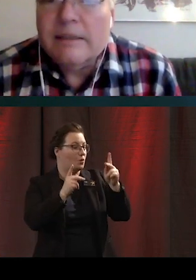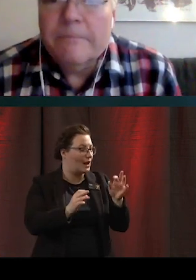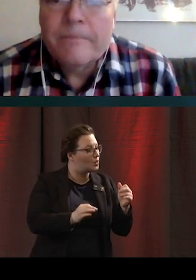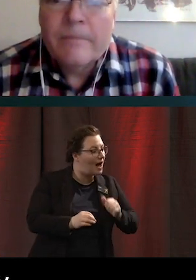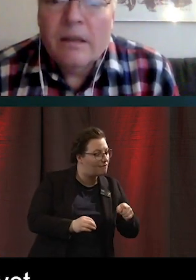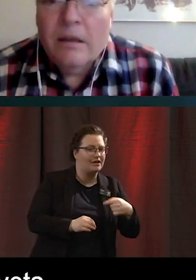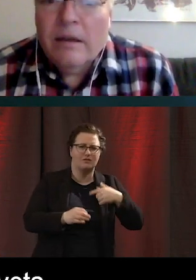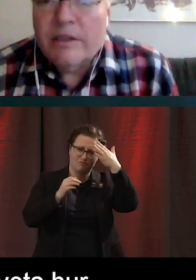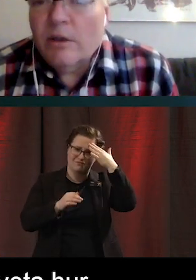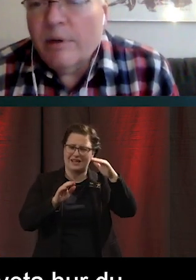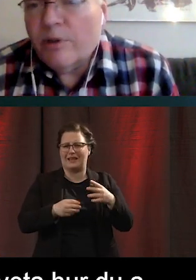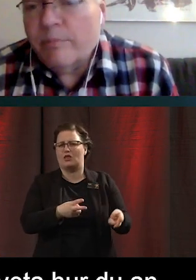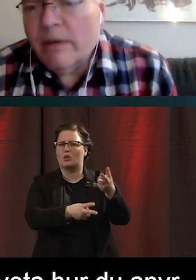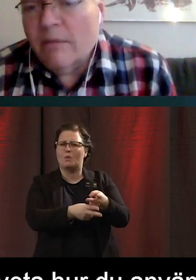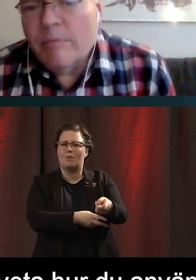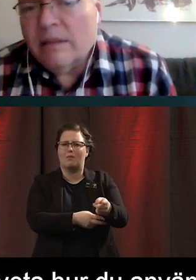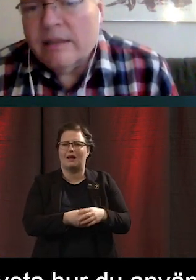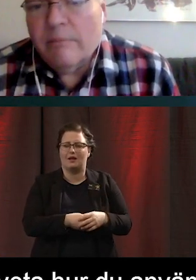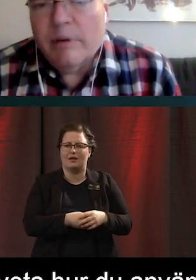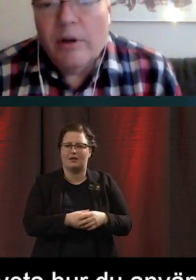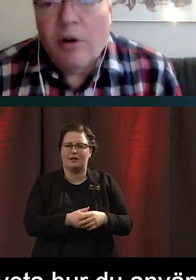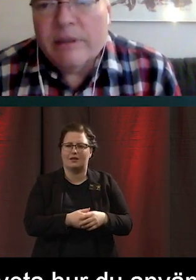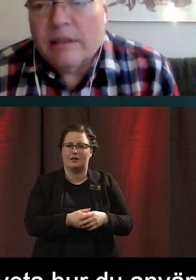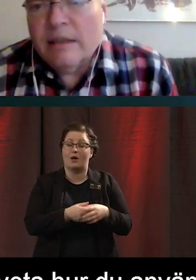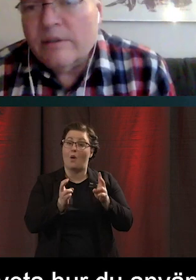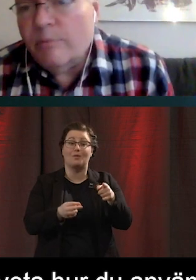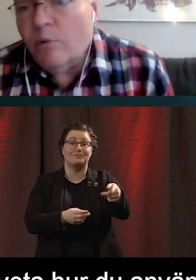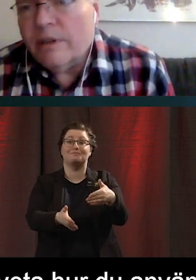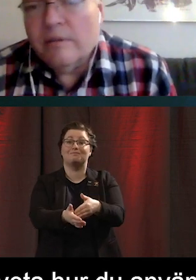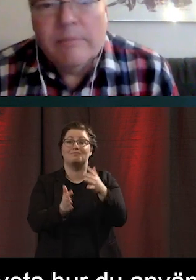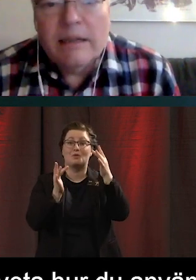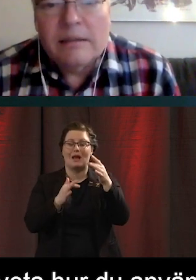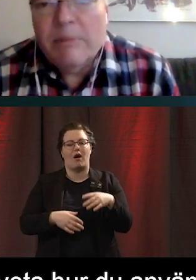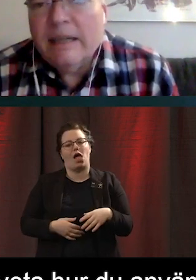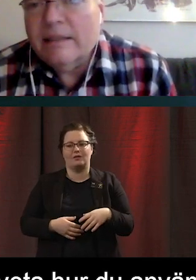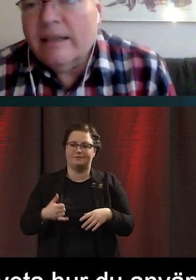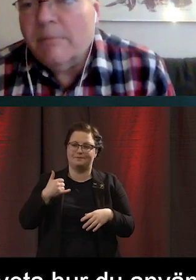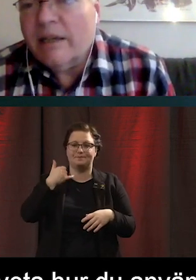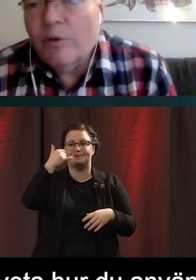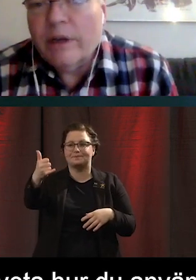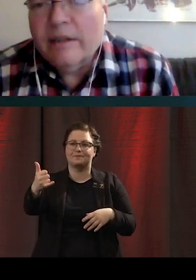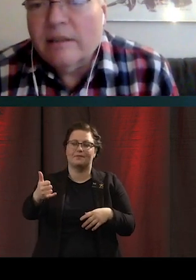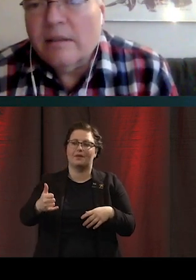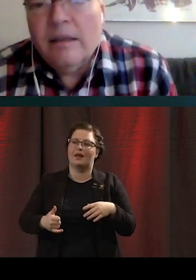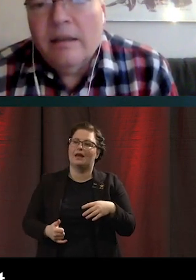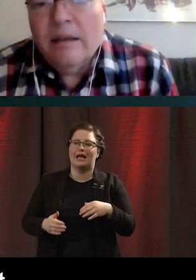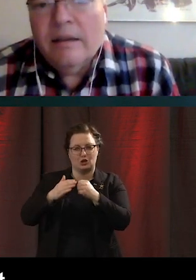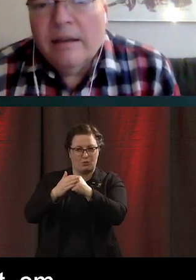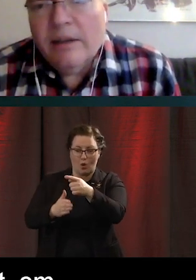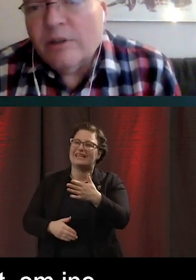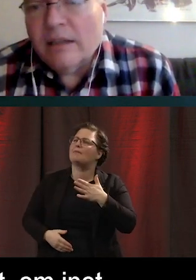används. Här skapar det också problem om jag till exempel hör av mig till en support. När min internetbank funkar inte.